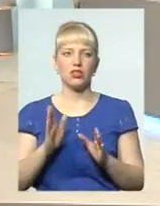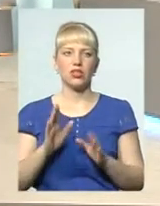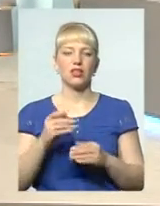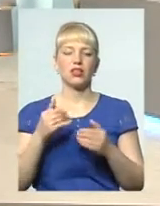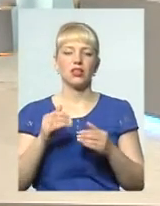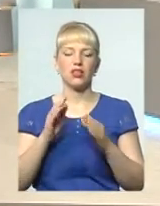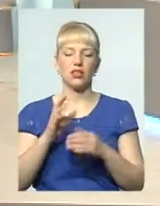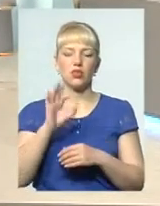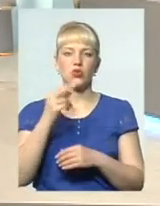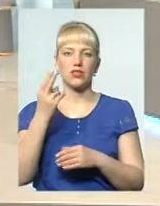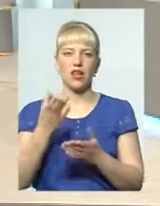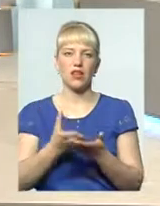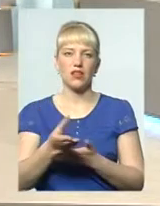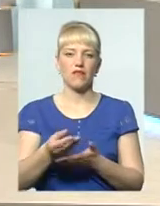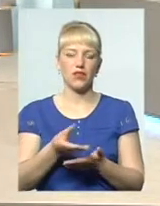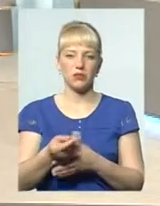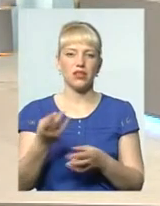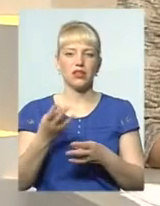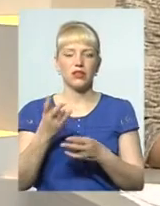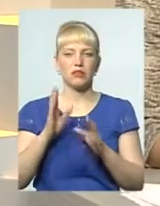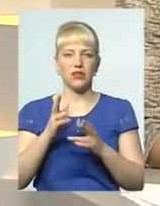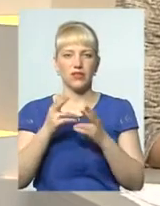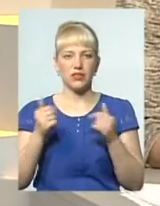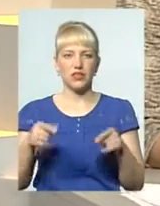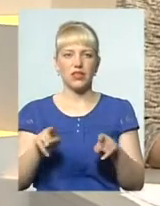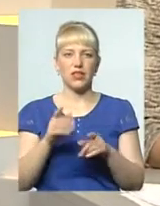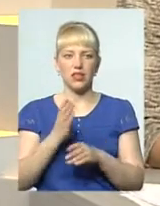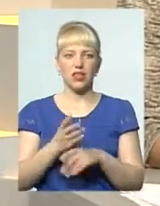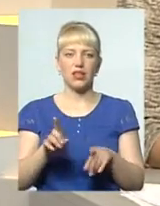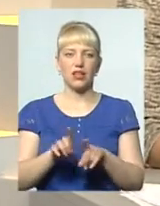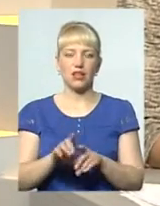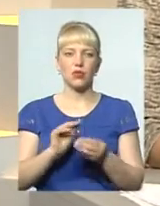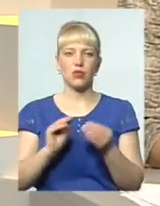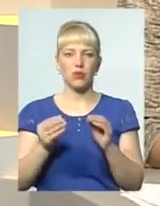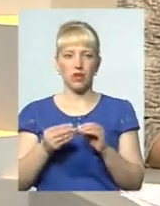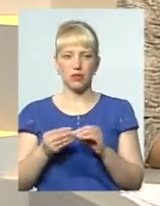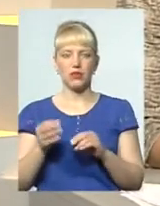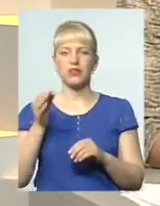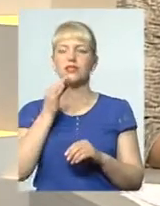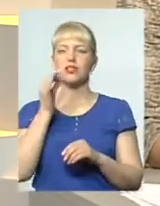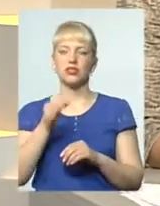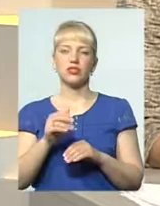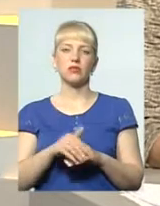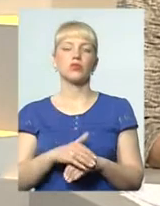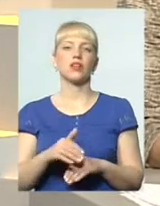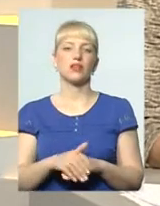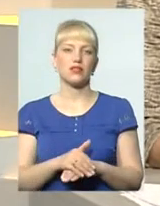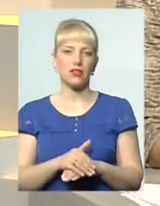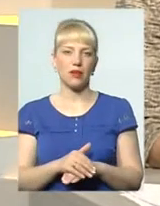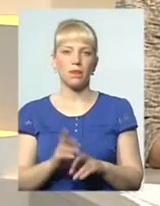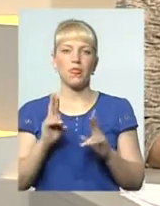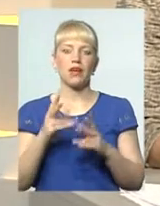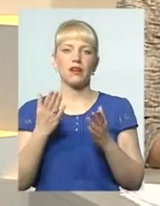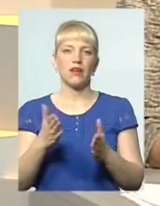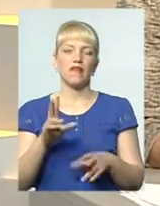виплат. І тут теж треба визнавати їй така проблема. Скажіть, будь ласка, як